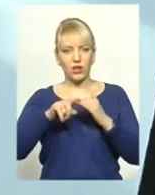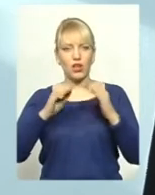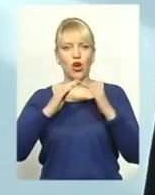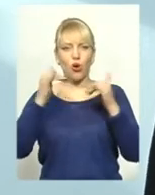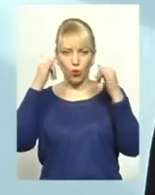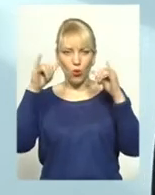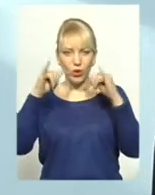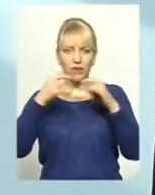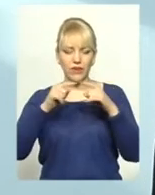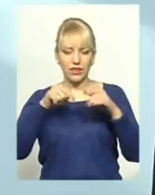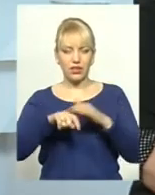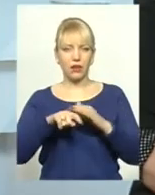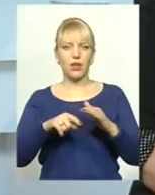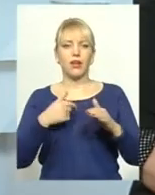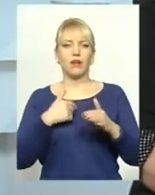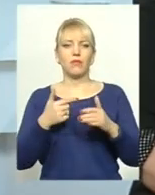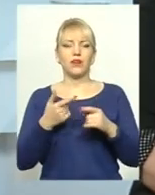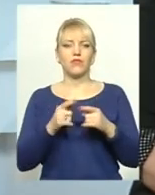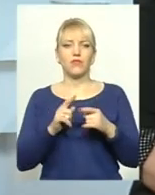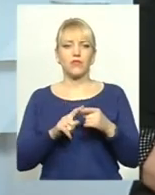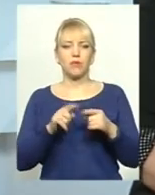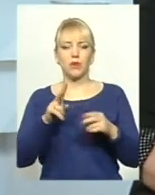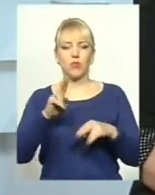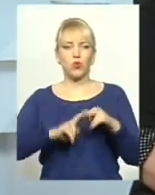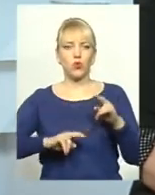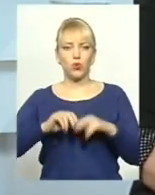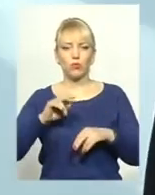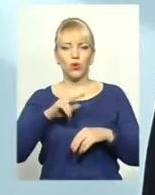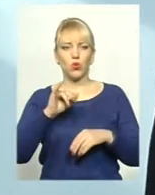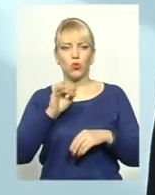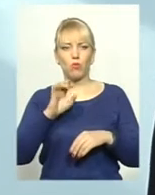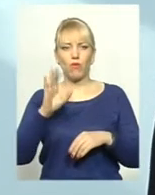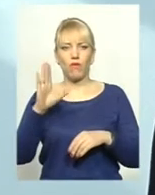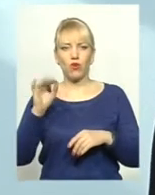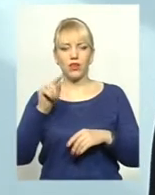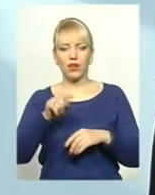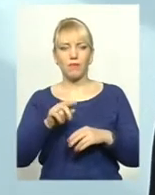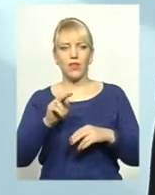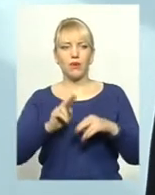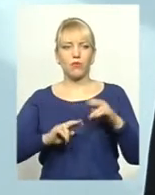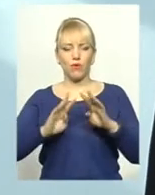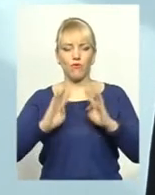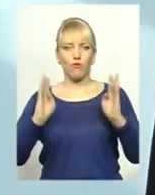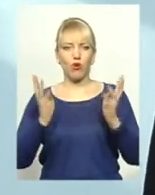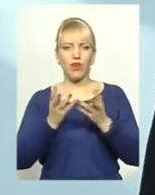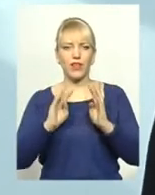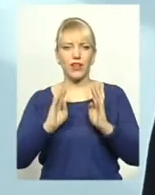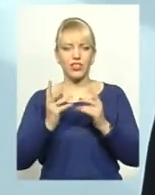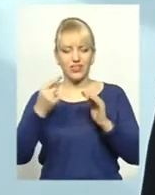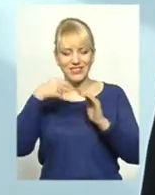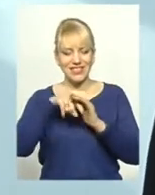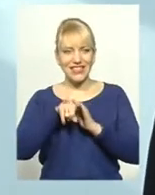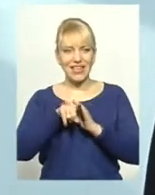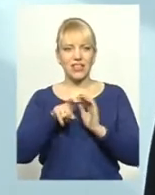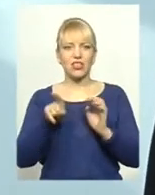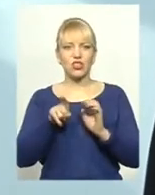території теперішнього центру поводження з тваринами, тобто притулку, Дубово. Ми зараз будуємо вольєрчики у всередині в корівнику,